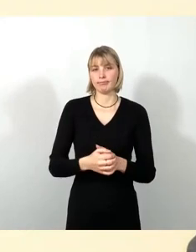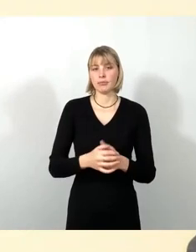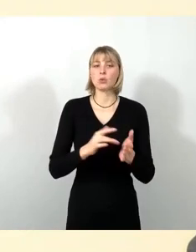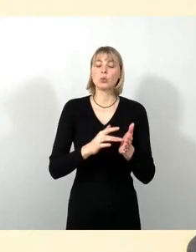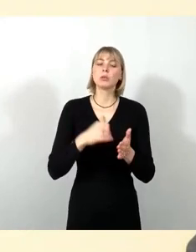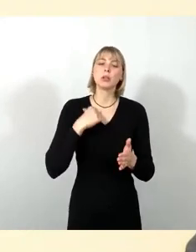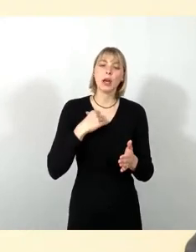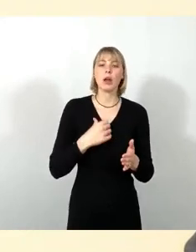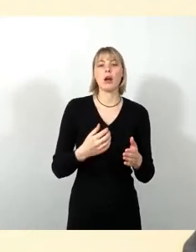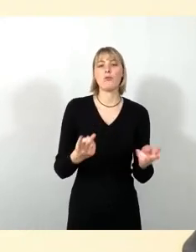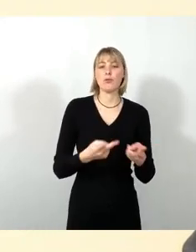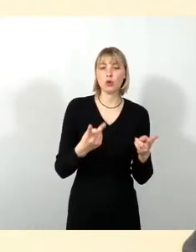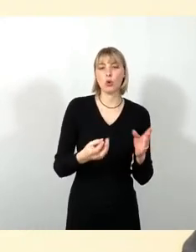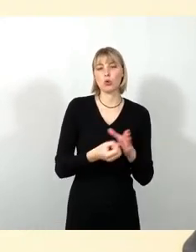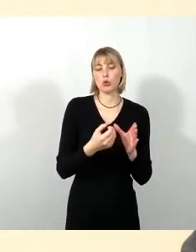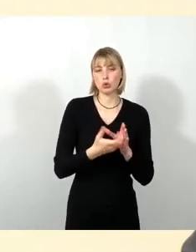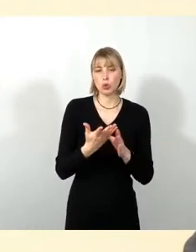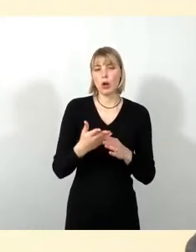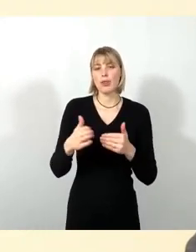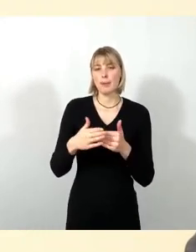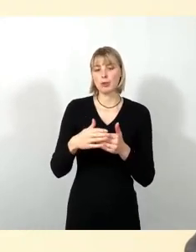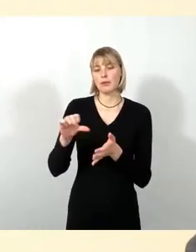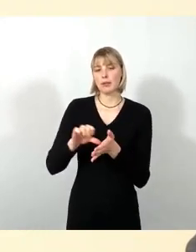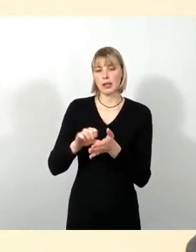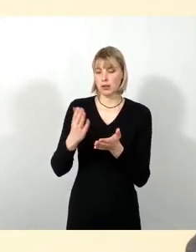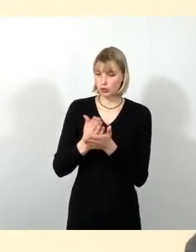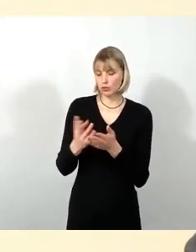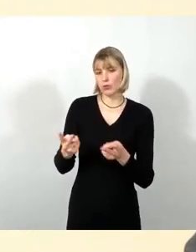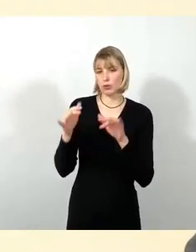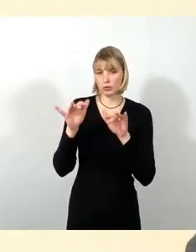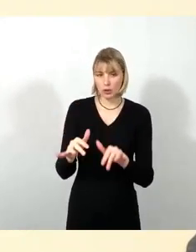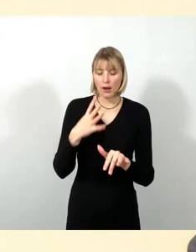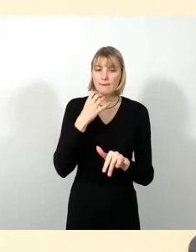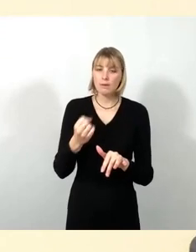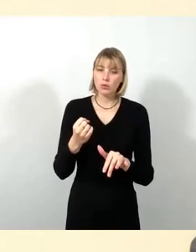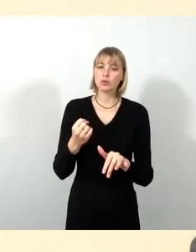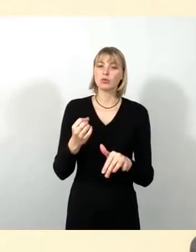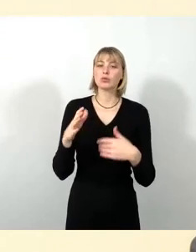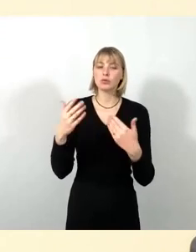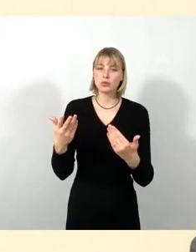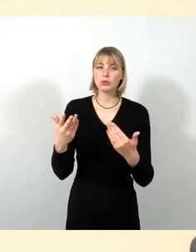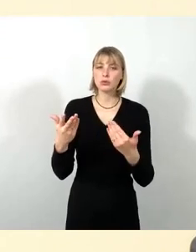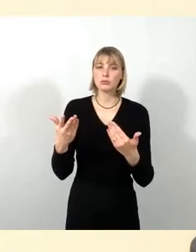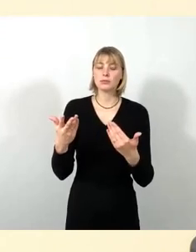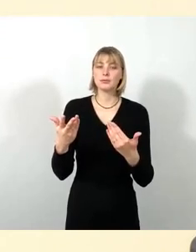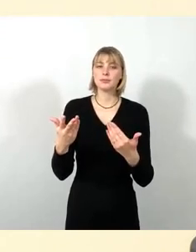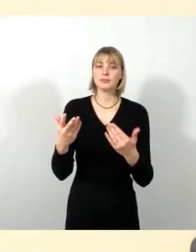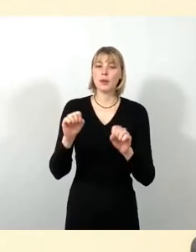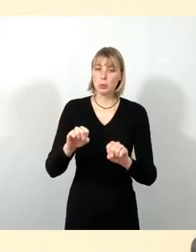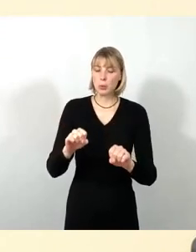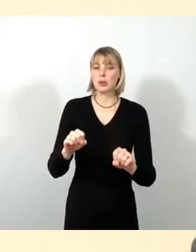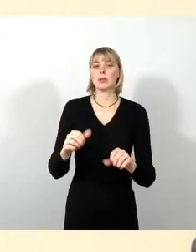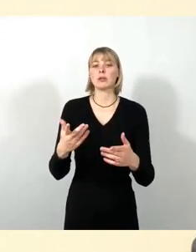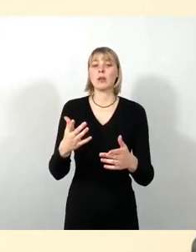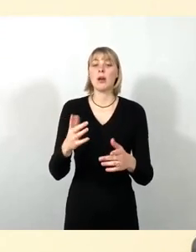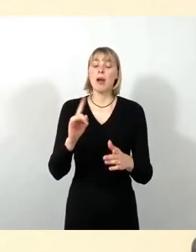Nachbarschaftszentren erhalten, auch eine Anschlussfinanzierung zu ermöglichen. Ich darf darauf hinweisen, dass die Förderung aus dem